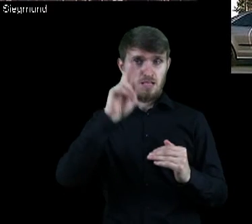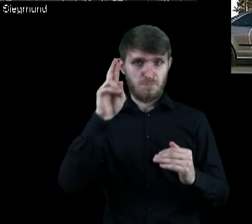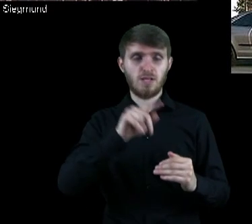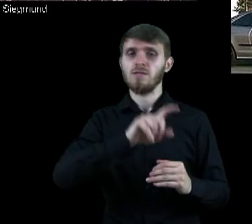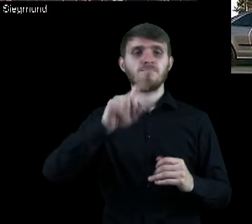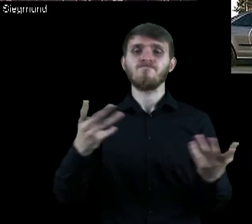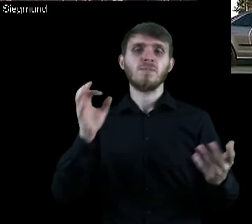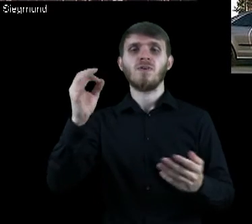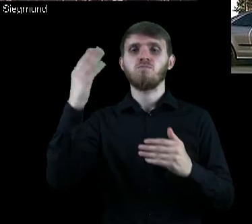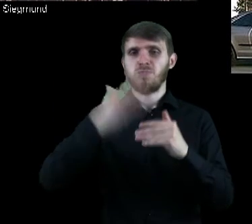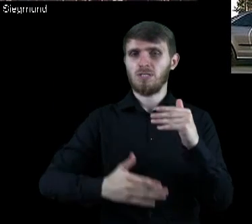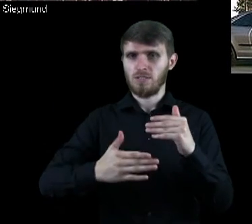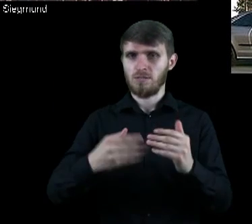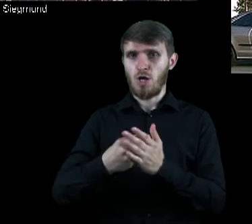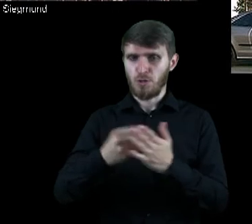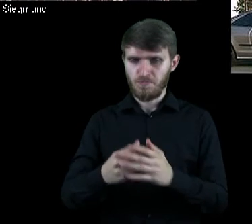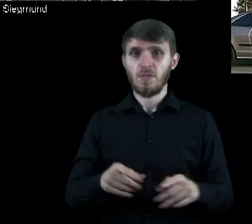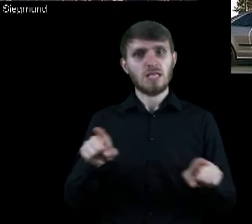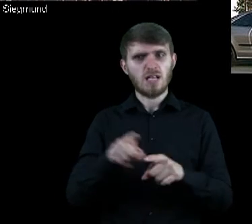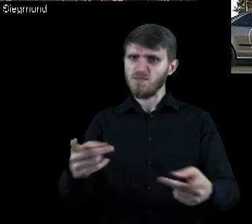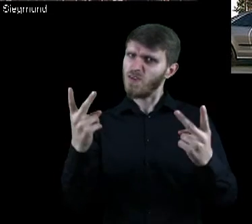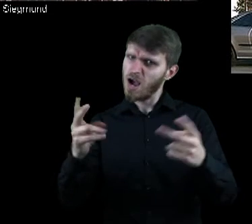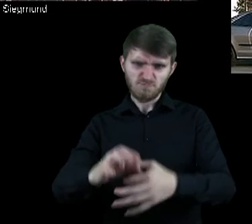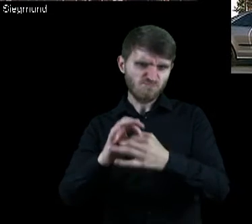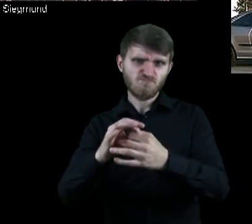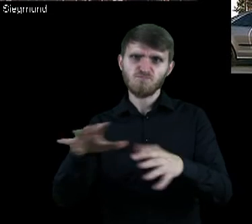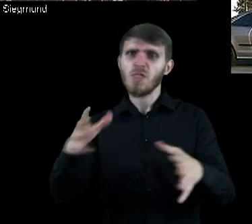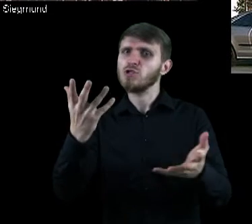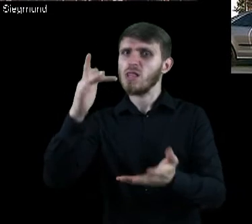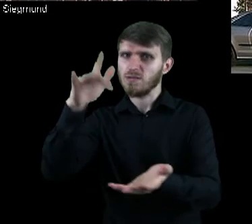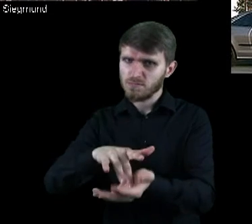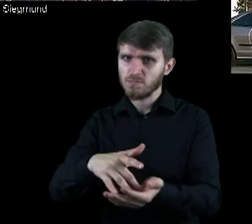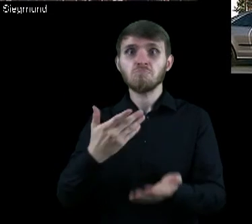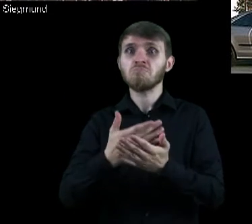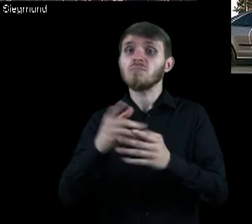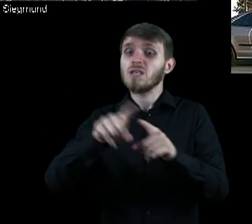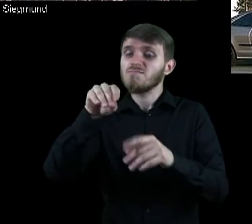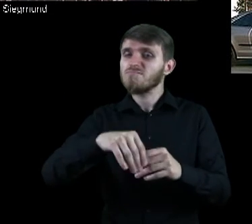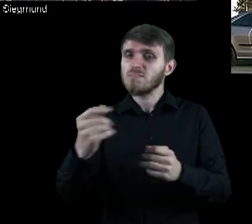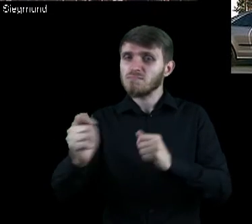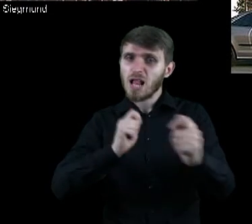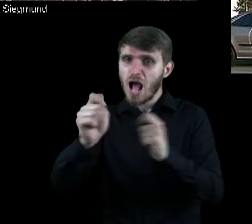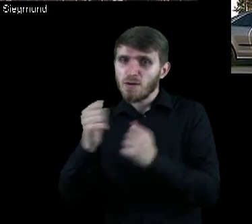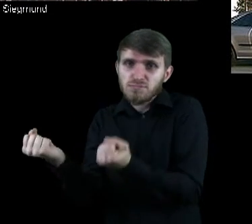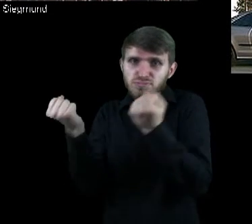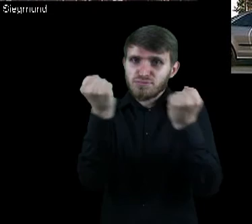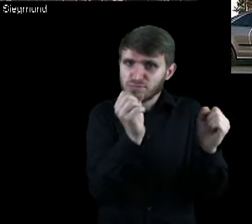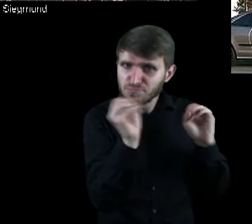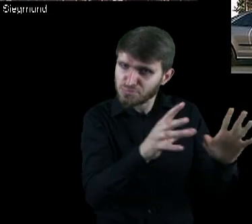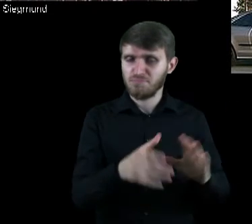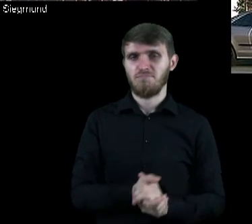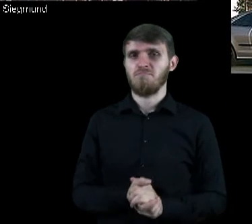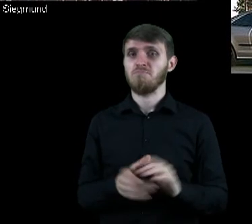ropy w dolarach za baryłkę. Natomiast wykres poniżej przedstawia cenę benzyny, która jeszcze bardziej zależy od miejsca, bo mamy